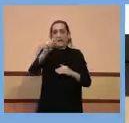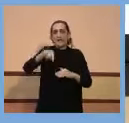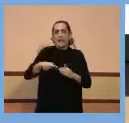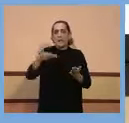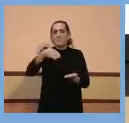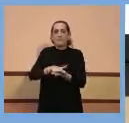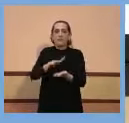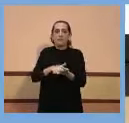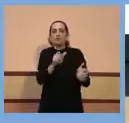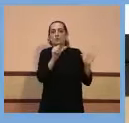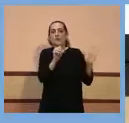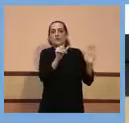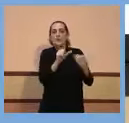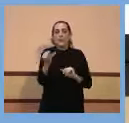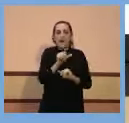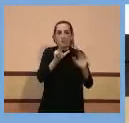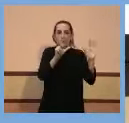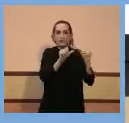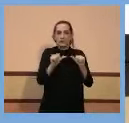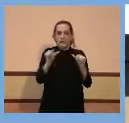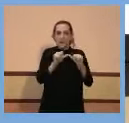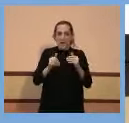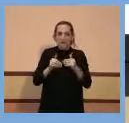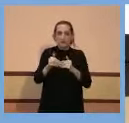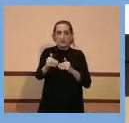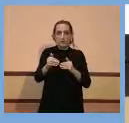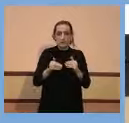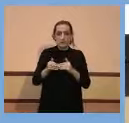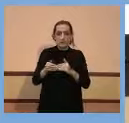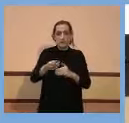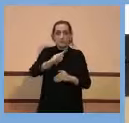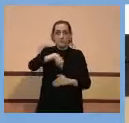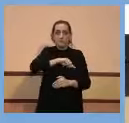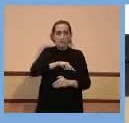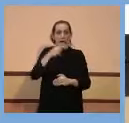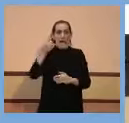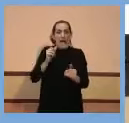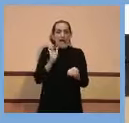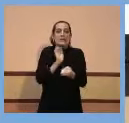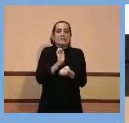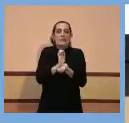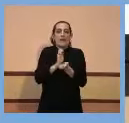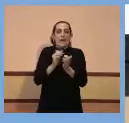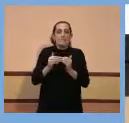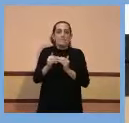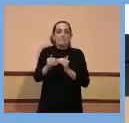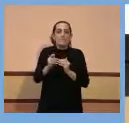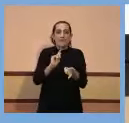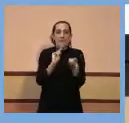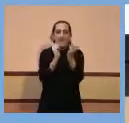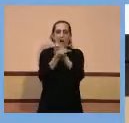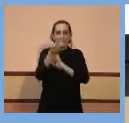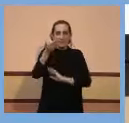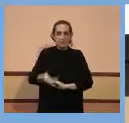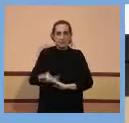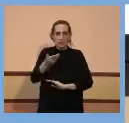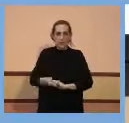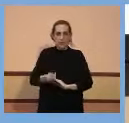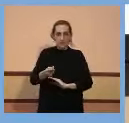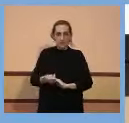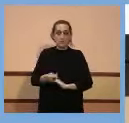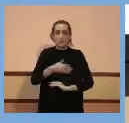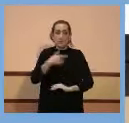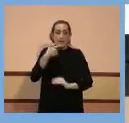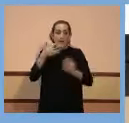aquestes properes 6-8 setmanes, podem notar canvis importants. Esperem que notem canvis importants, esperem que la vacunació ens doni